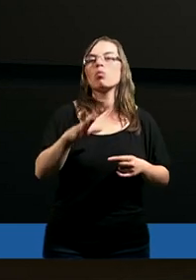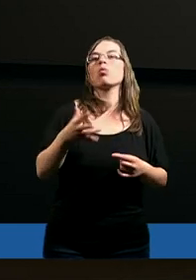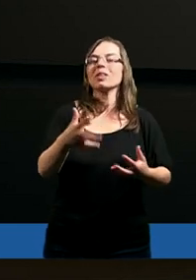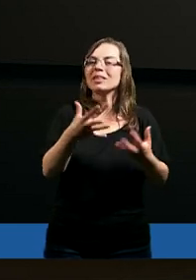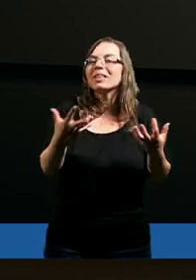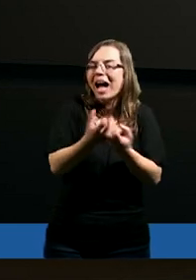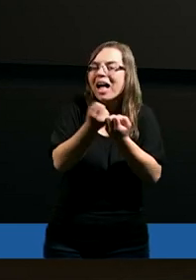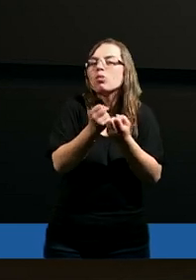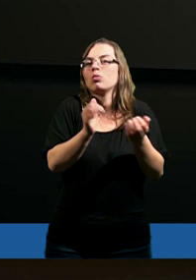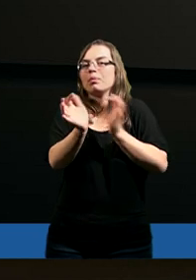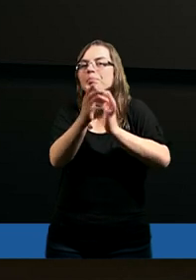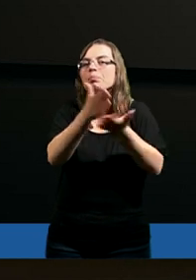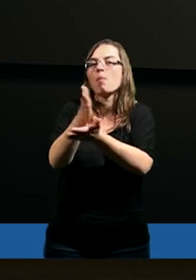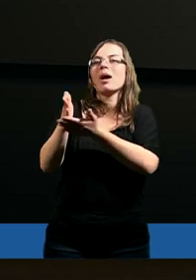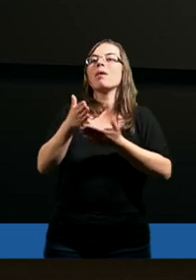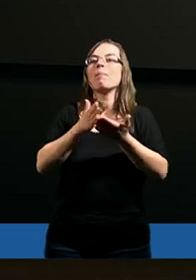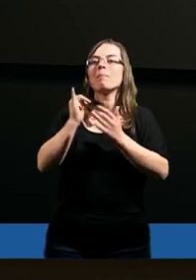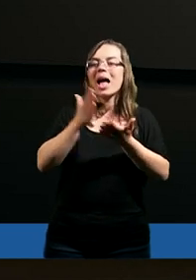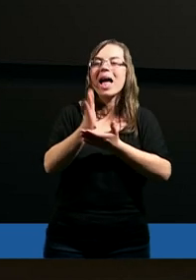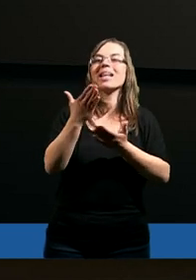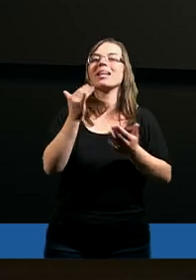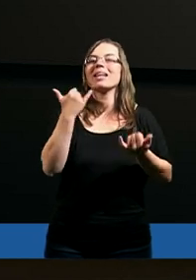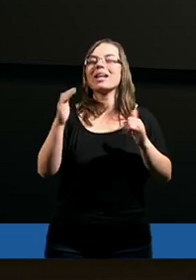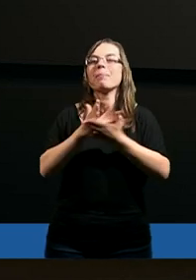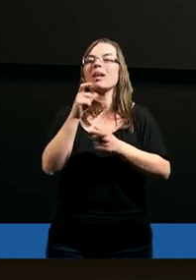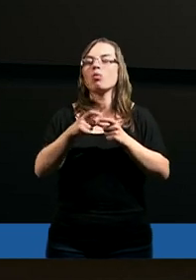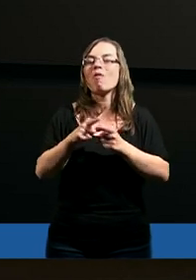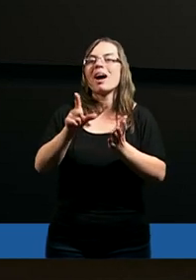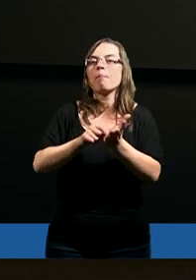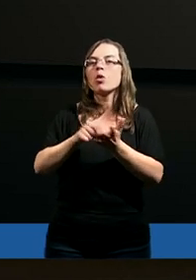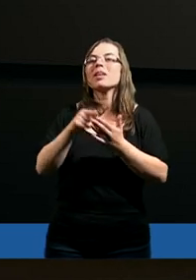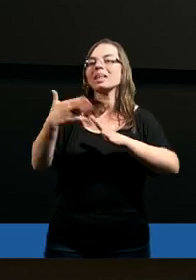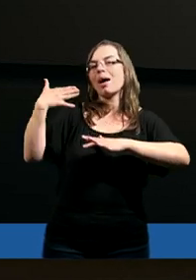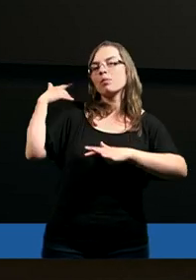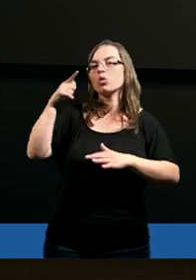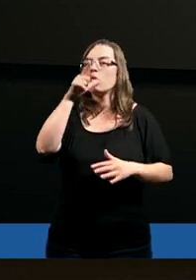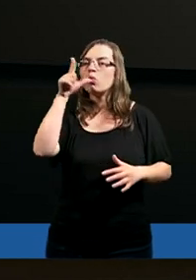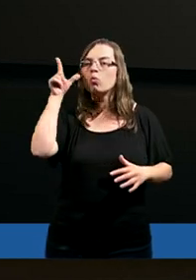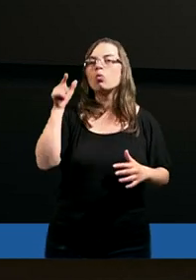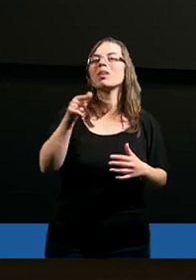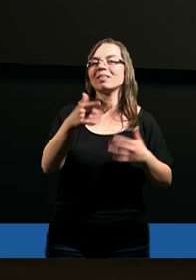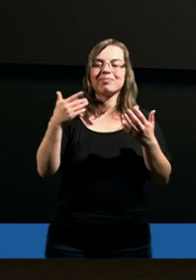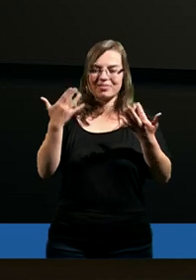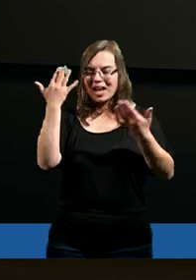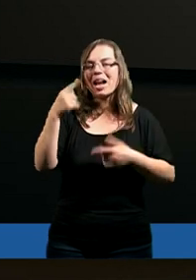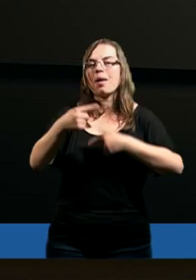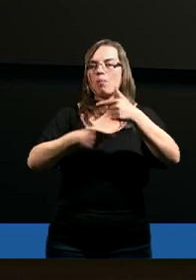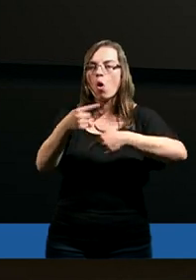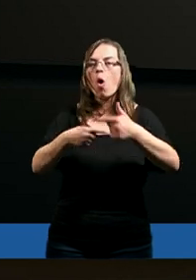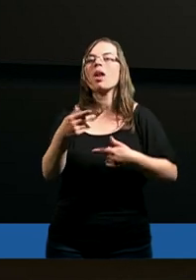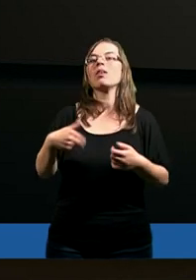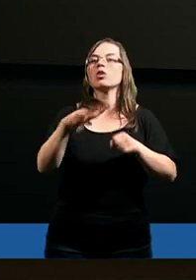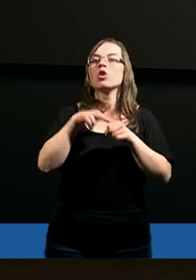Bóg swój Kościół ratuje między innymi przez słowa Piotra. Ratował tamtych ludzi i sądzę, że wiele